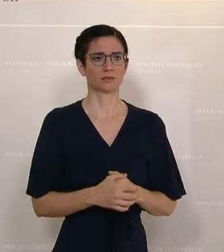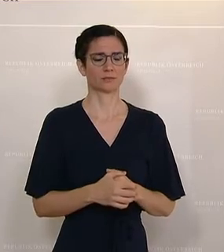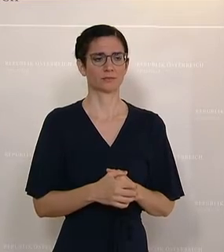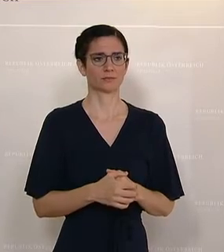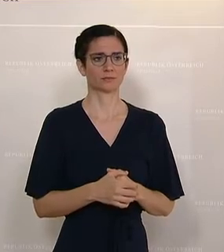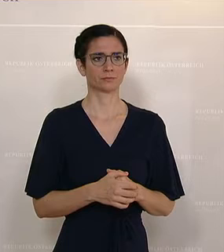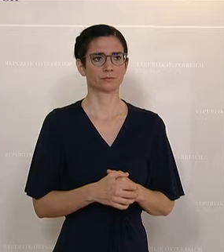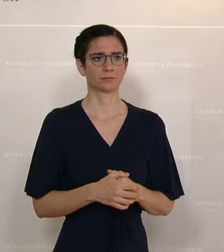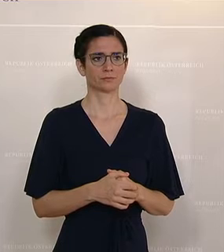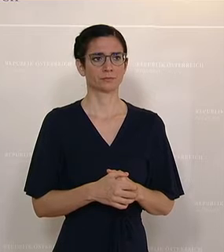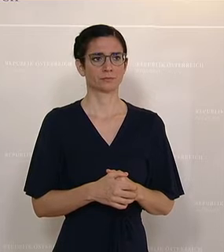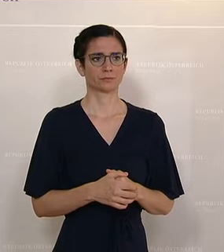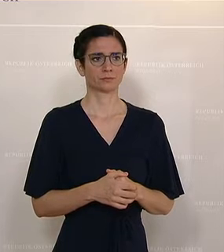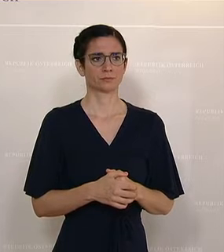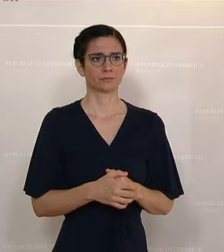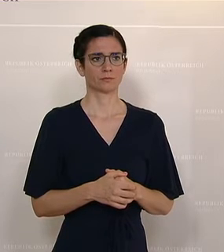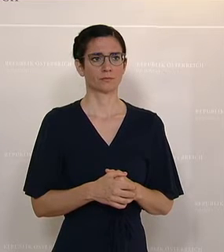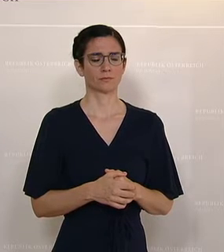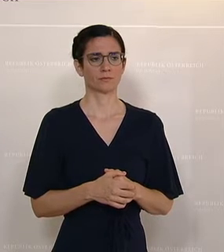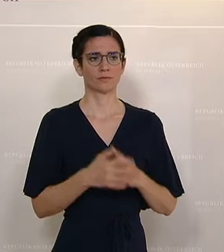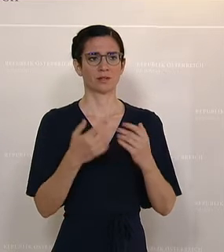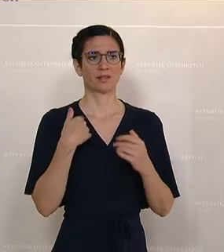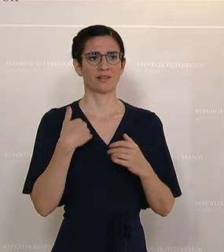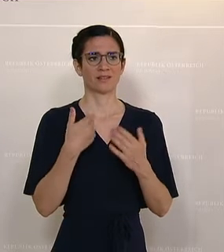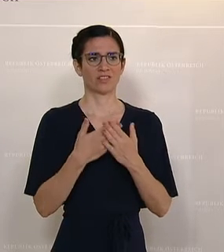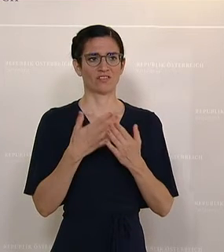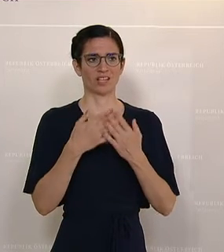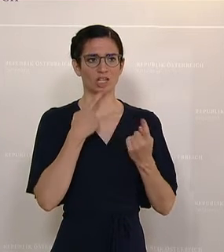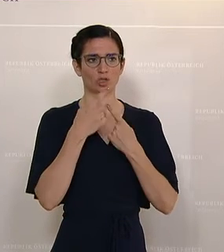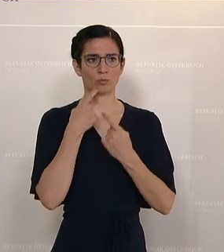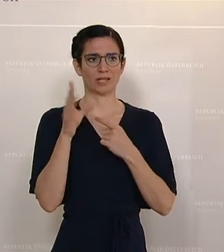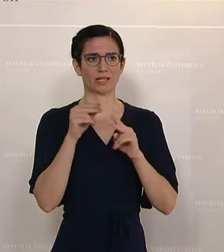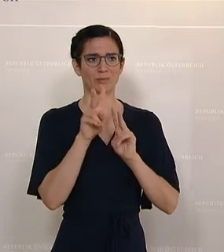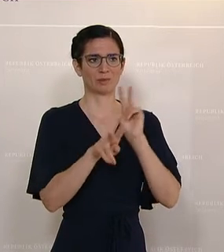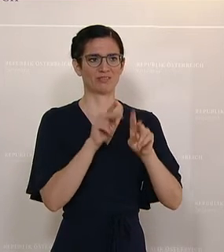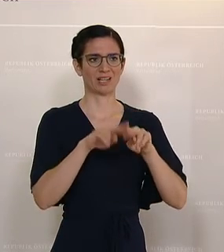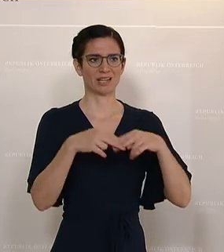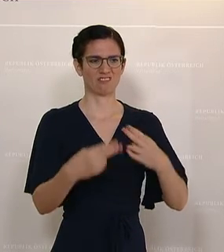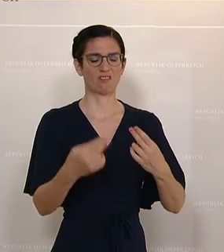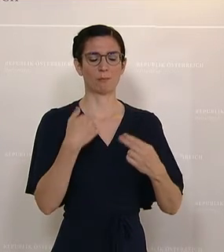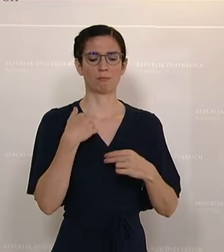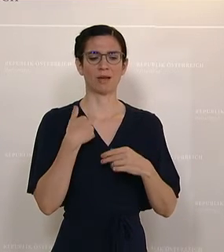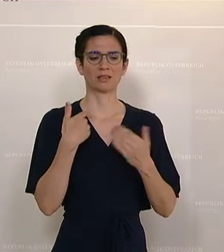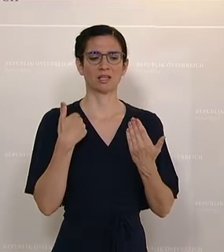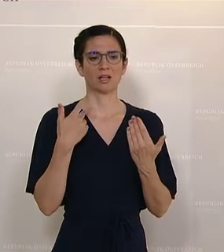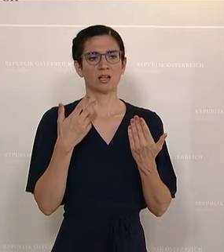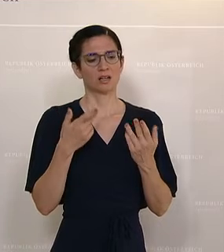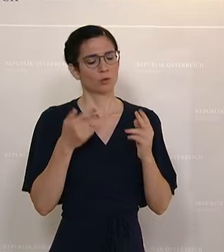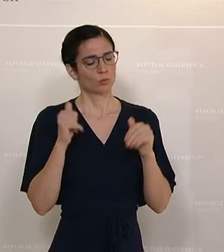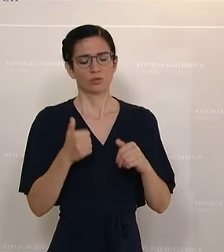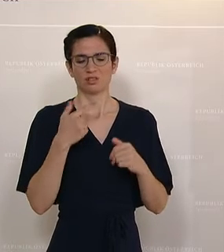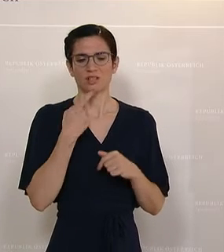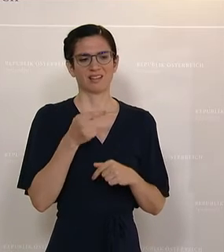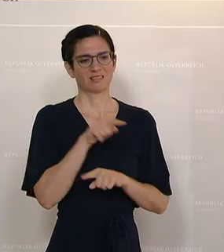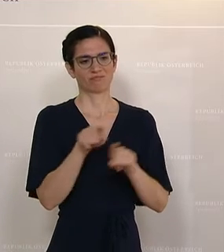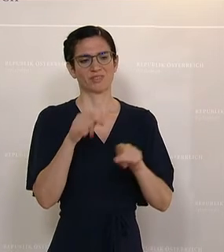Ich würde jetzt einmal Ihnen diametral widersprechen wollen, aufgrund der Gespräche, die ich mit den Pflegeverbänden hatte, in den letzten Wochen, es auch darum geht,